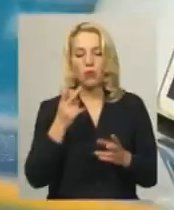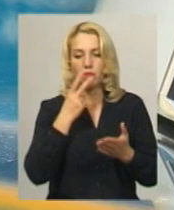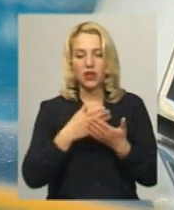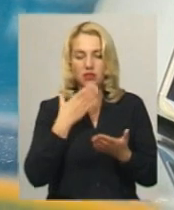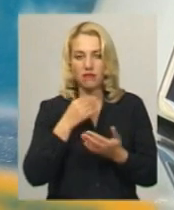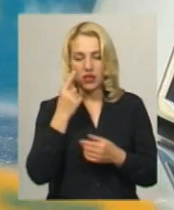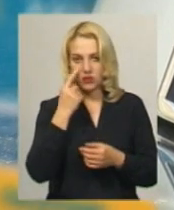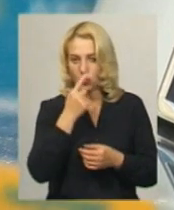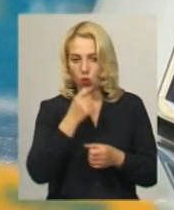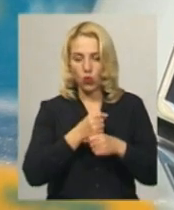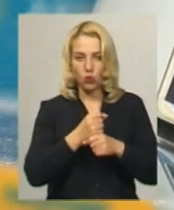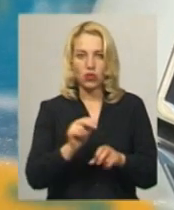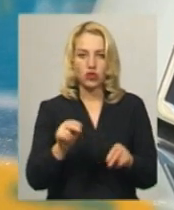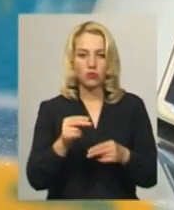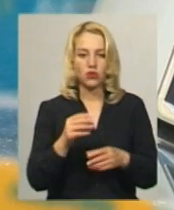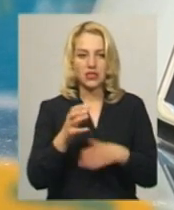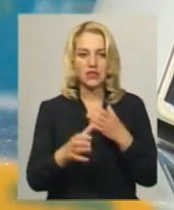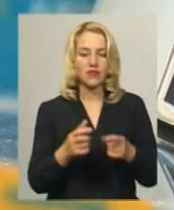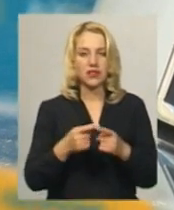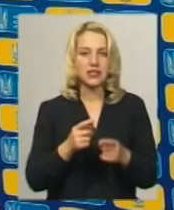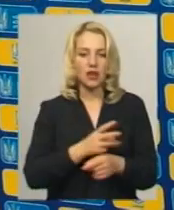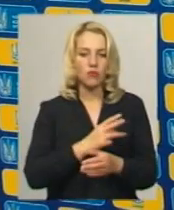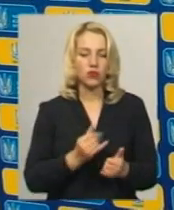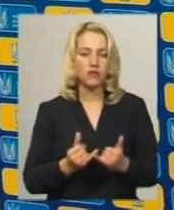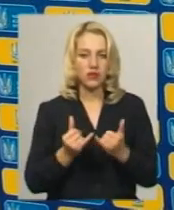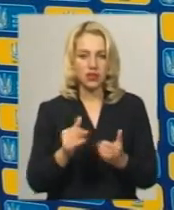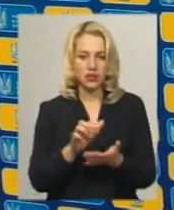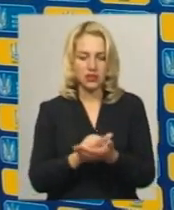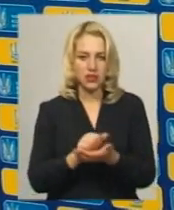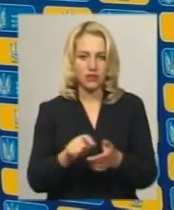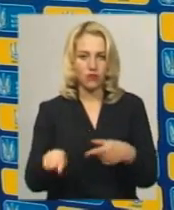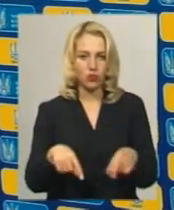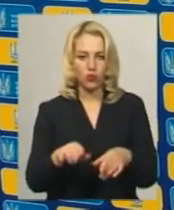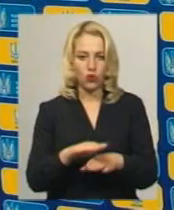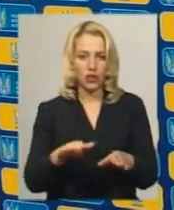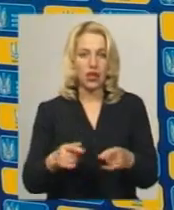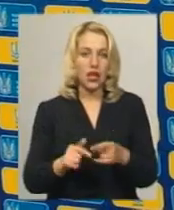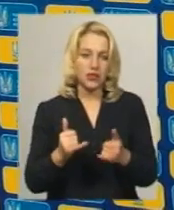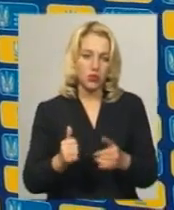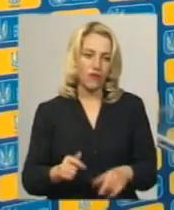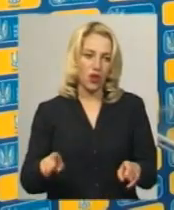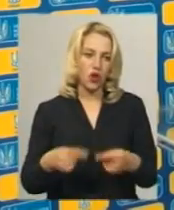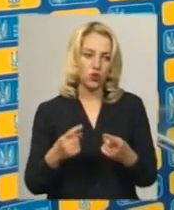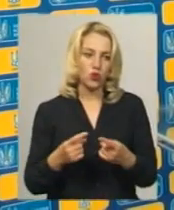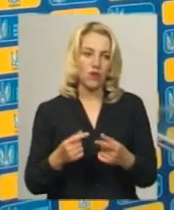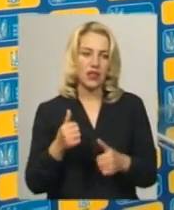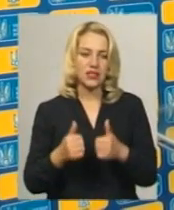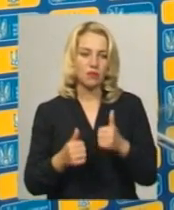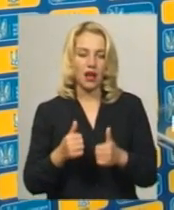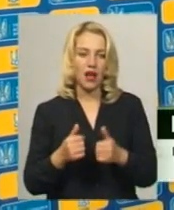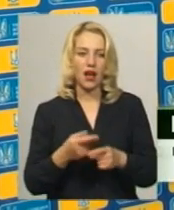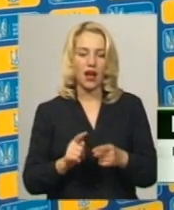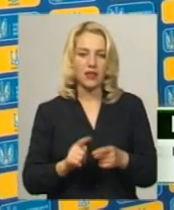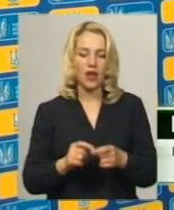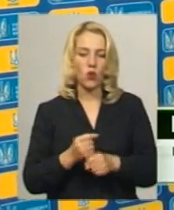власні очі Кубок чемпіонів світу – додаткова мотивація дітям займатися футболом. Для них сьогодні влаштували змагання Кубок дружби. Діти побачили,